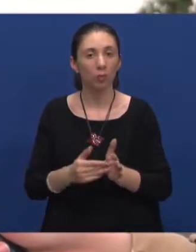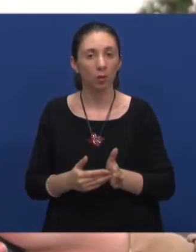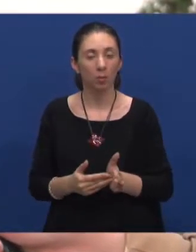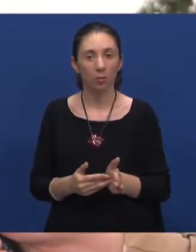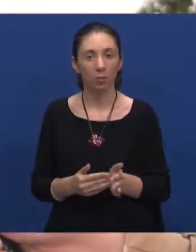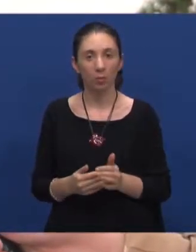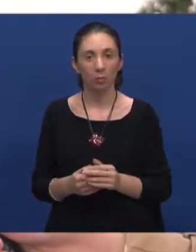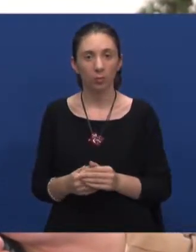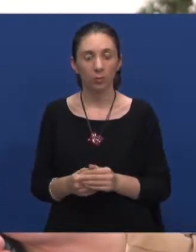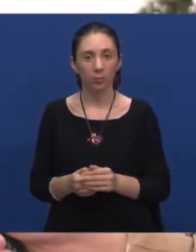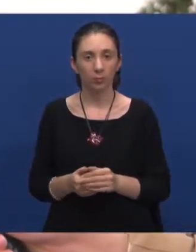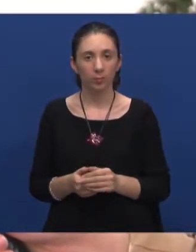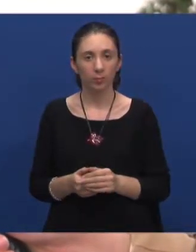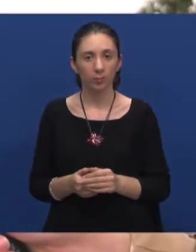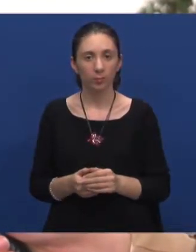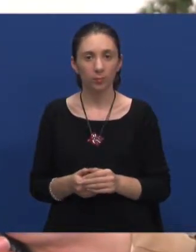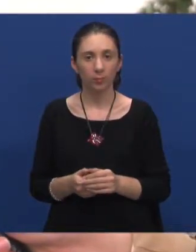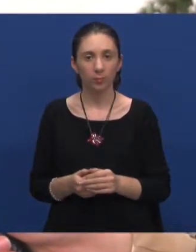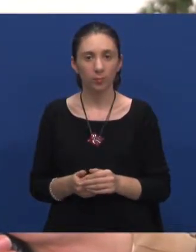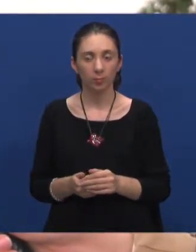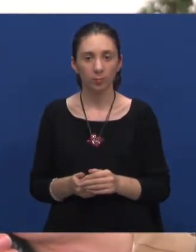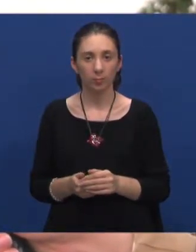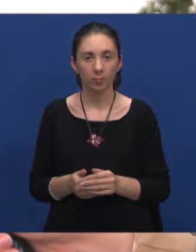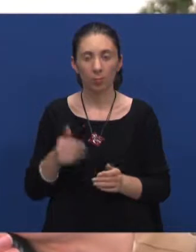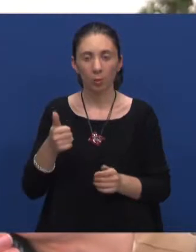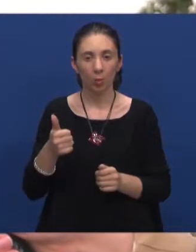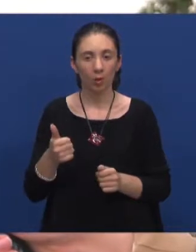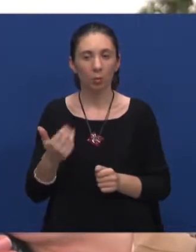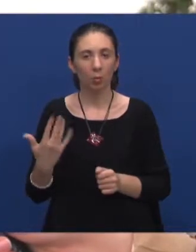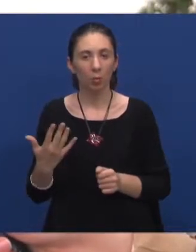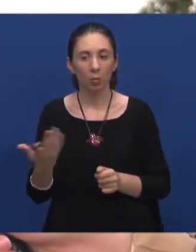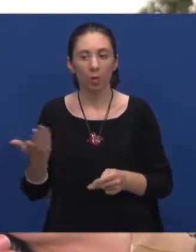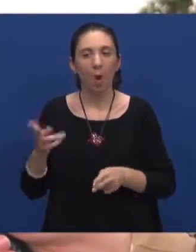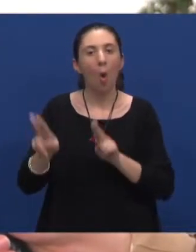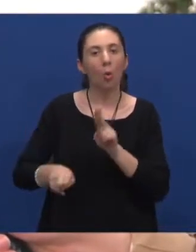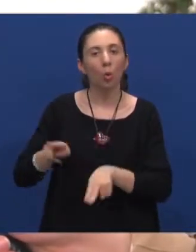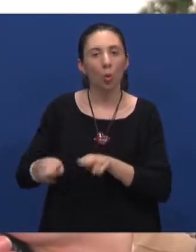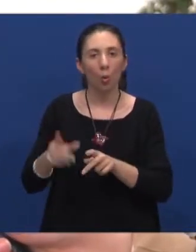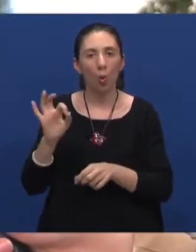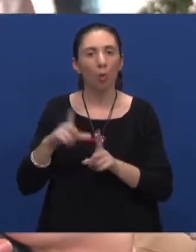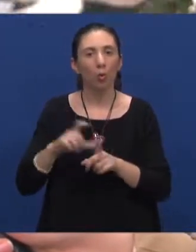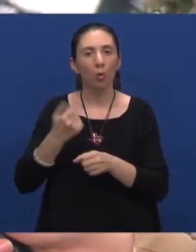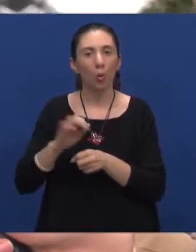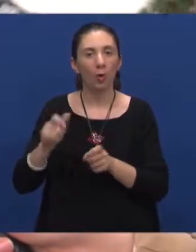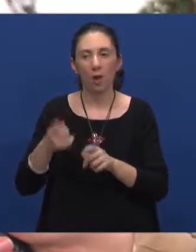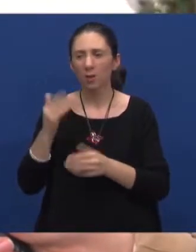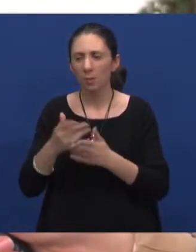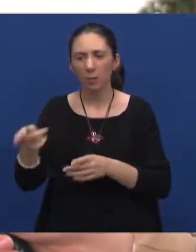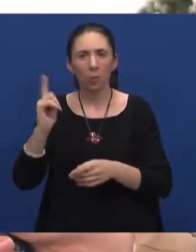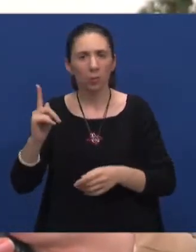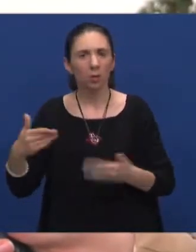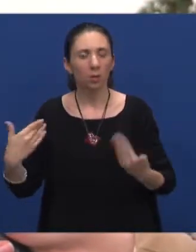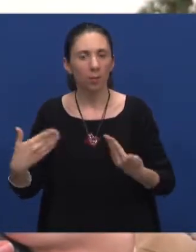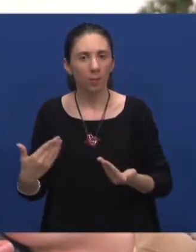biti u jednu ruku i odgojitelji, odnosno upozoravati